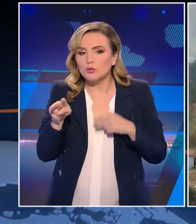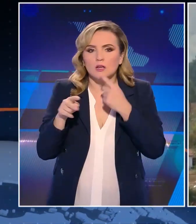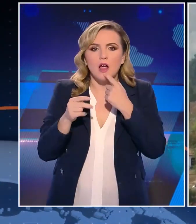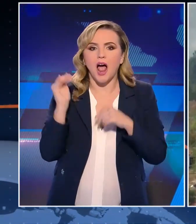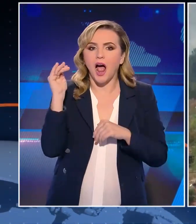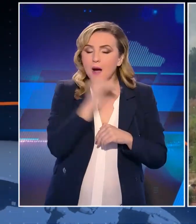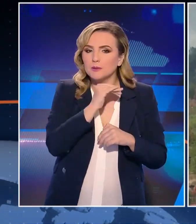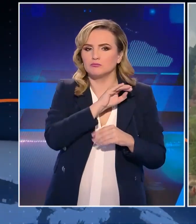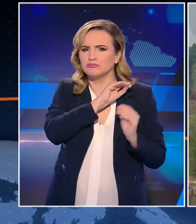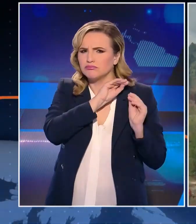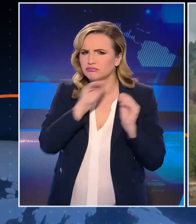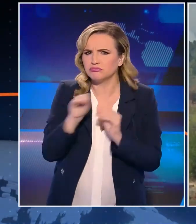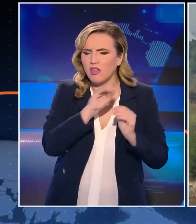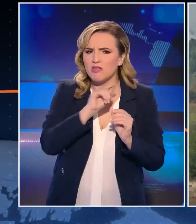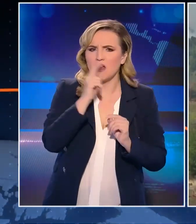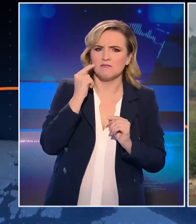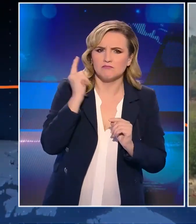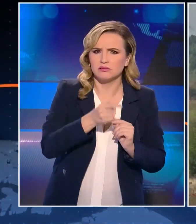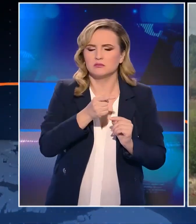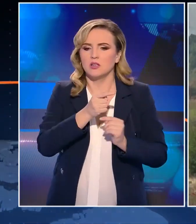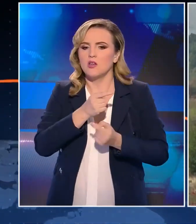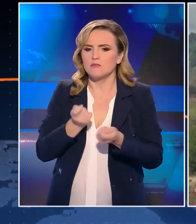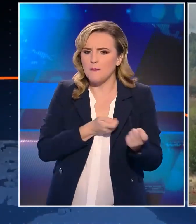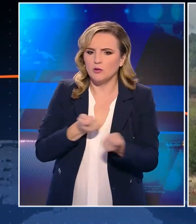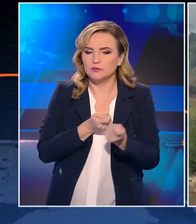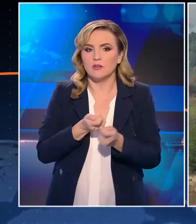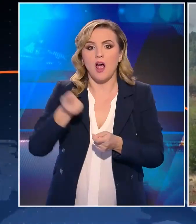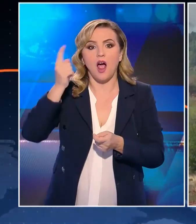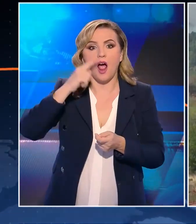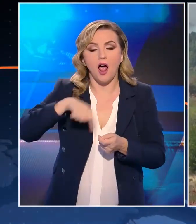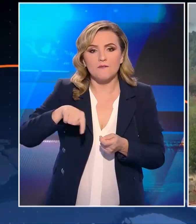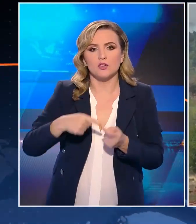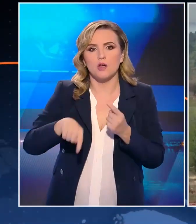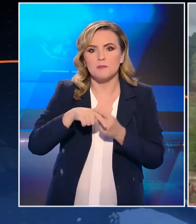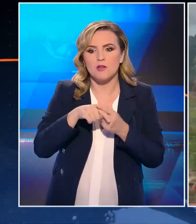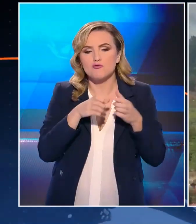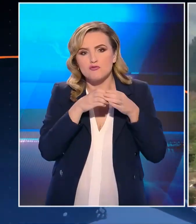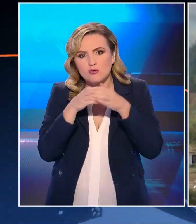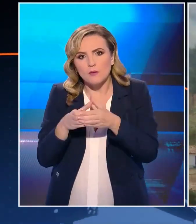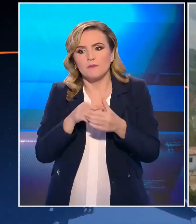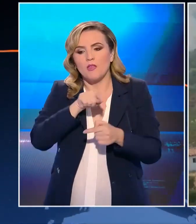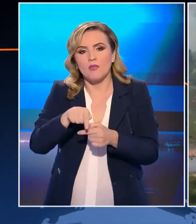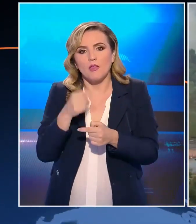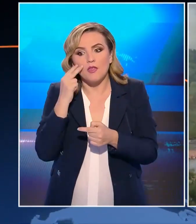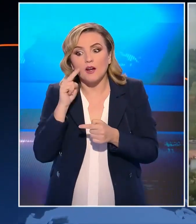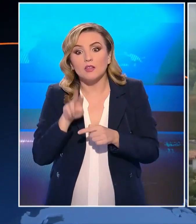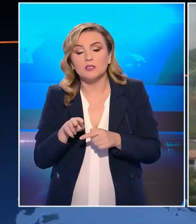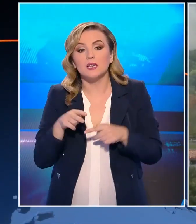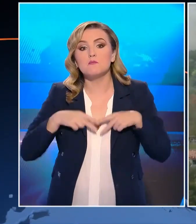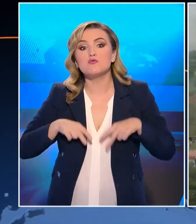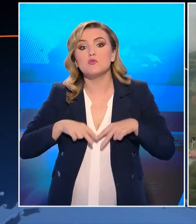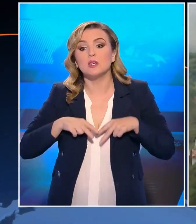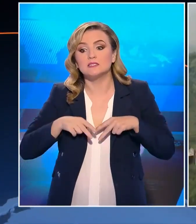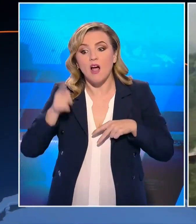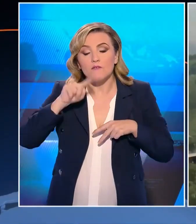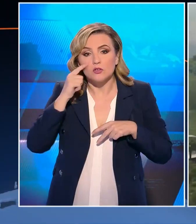άμεσα θα φτάσουν εδώ δυνάμεις. Αύριο έρχεται υπουργικό κλιμάκιο και την ίδια ώρα όμως η